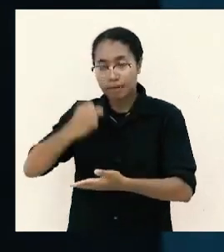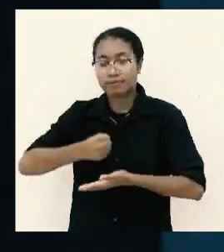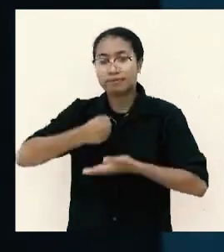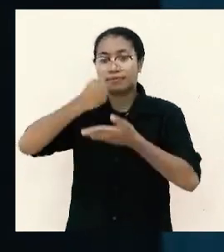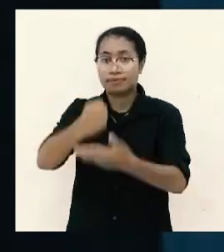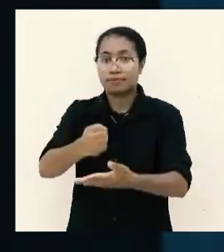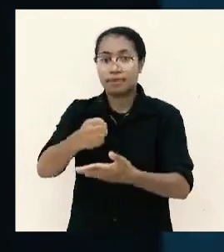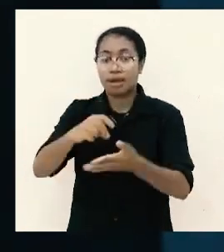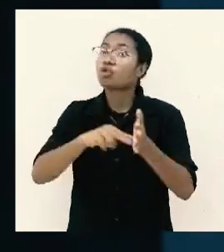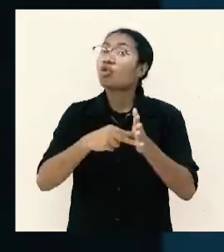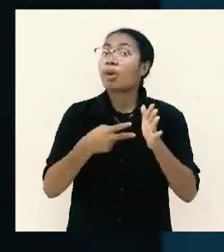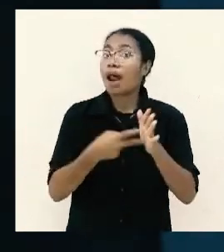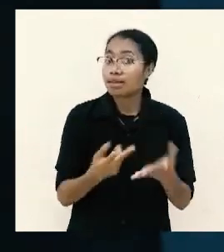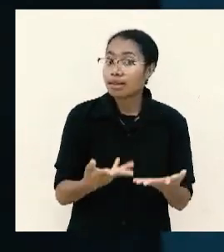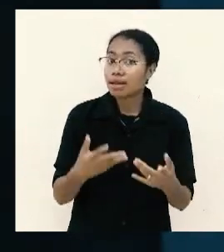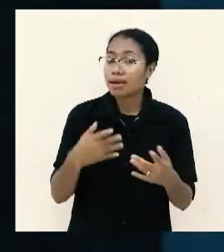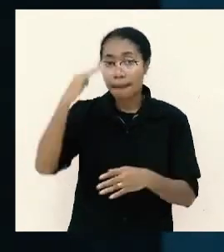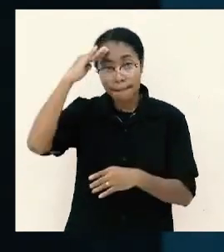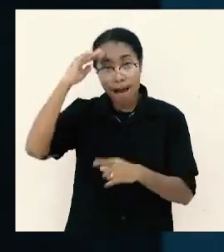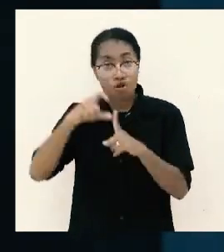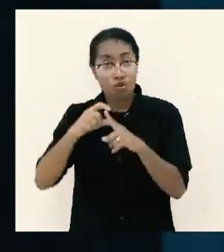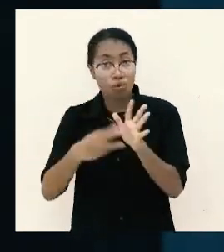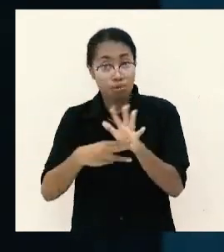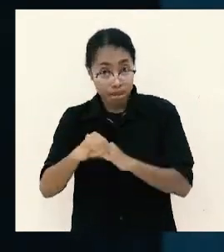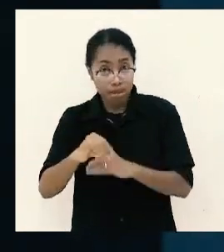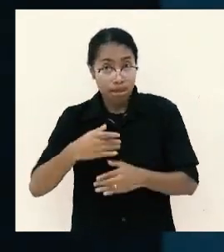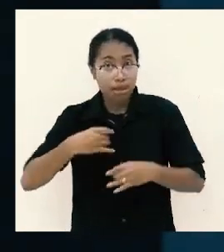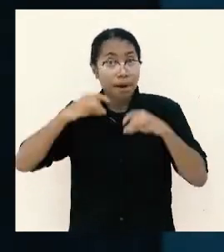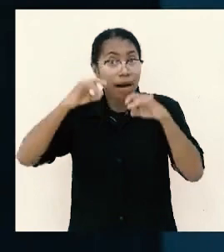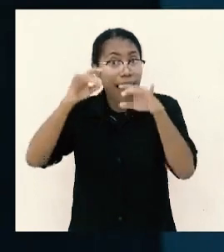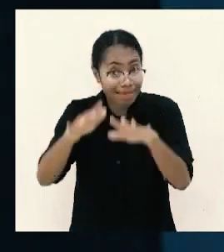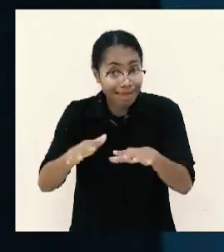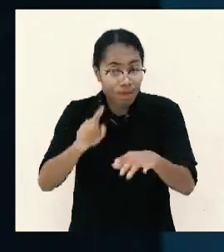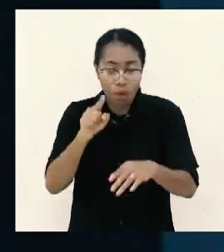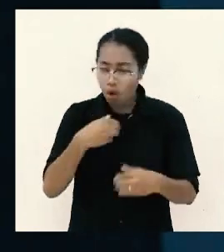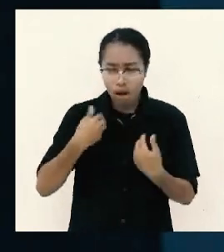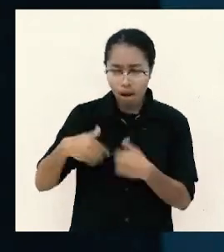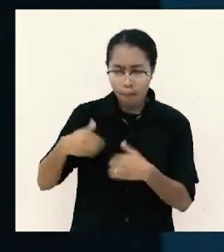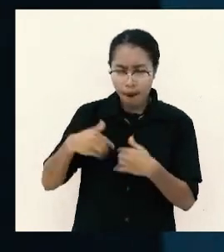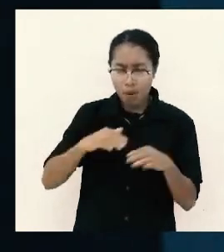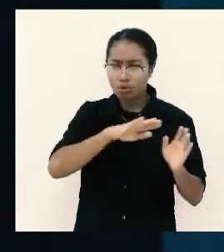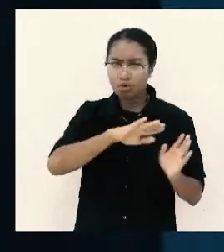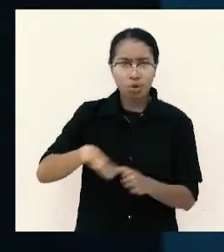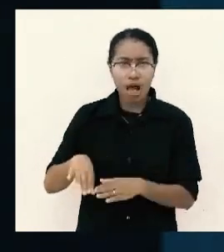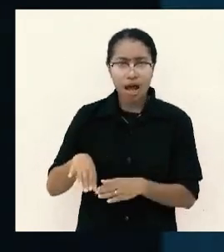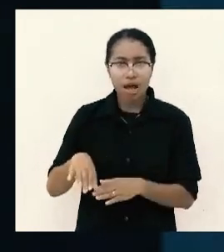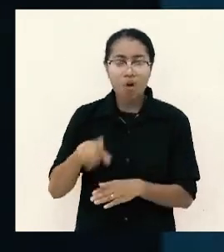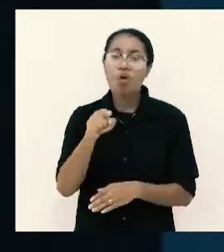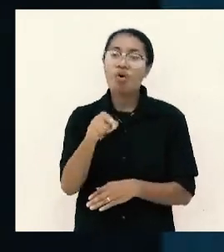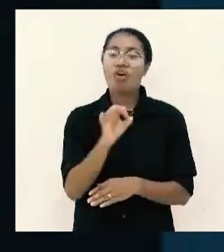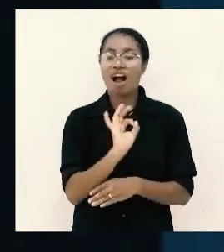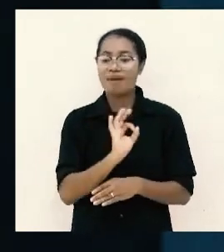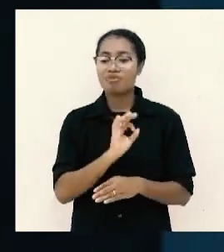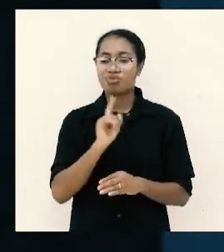berarti Pak Lominya diberkati dengan menolak pemberian dari saya dia menolak berkat